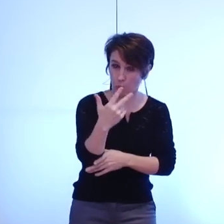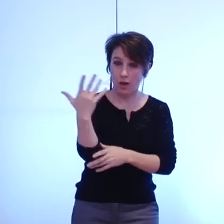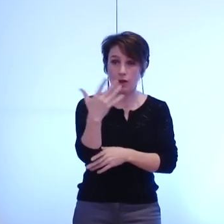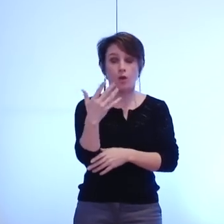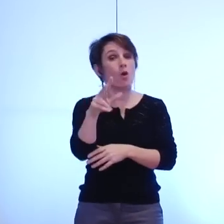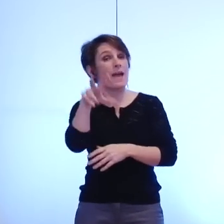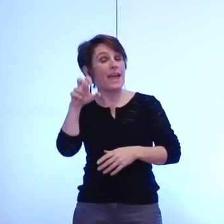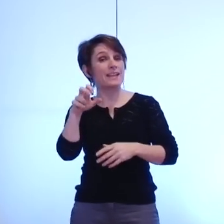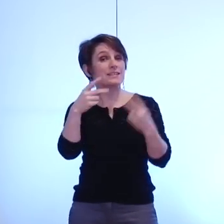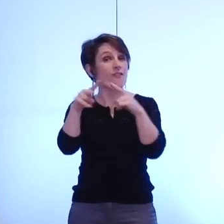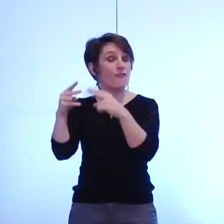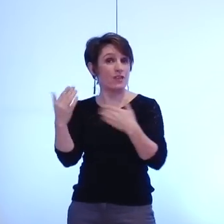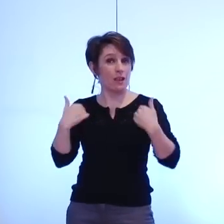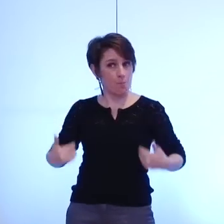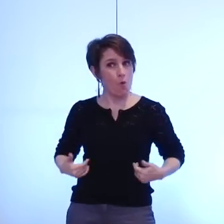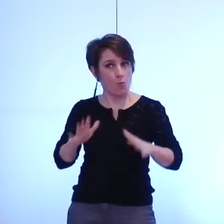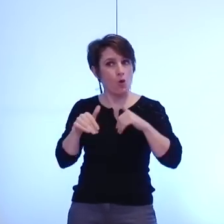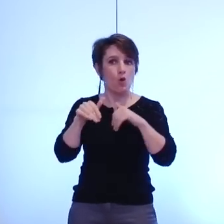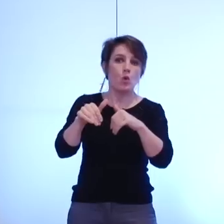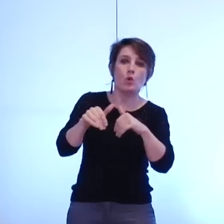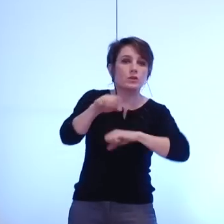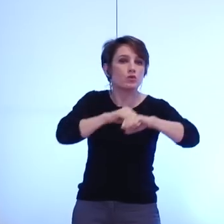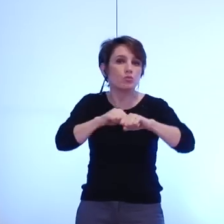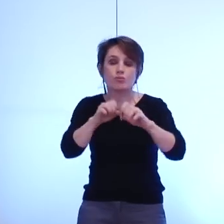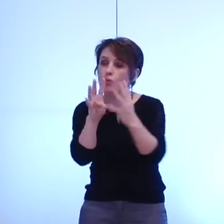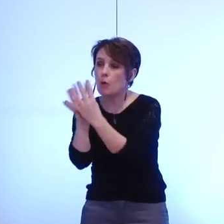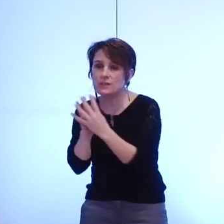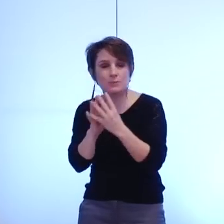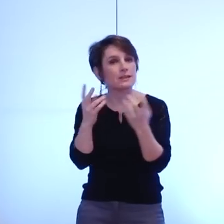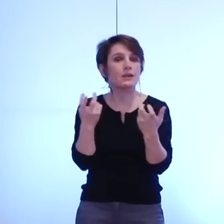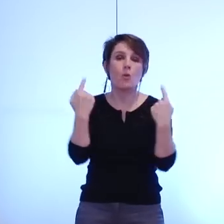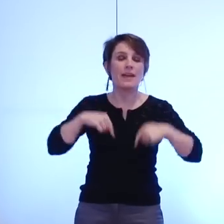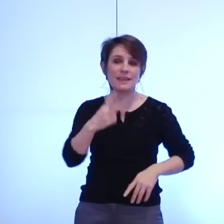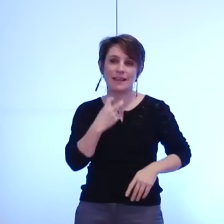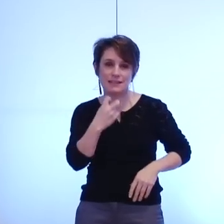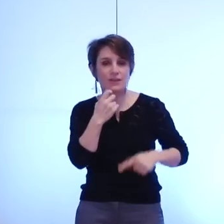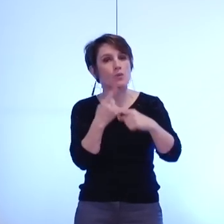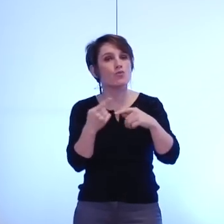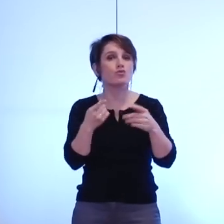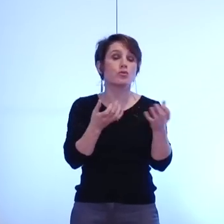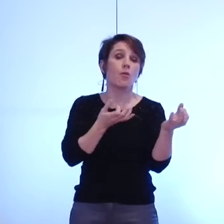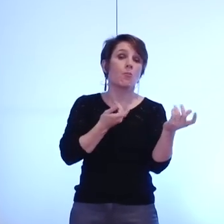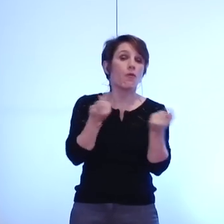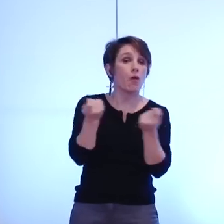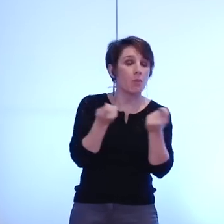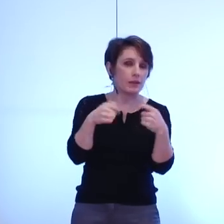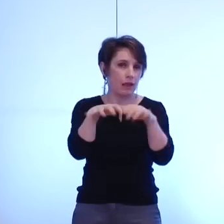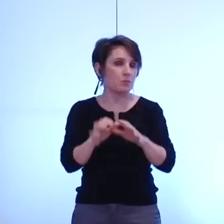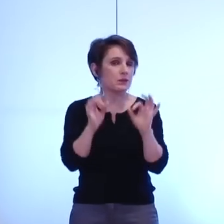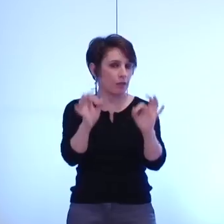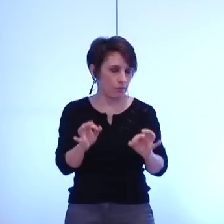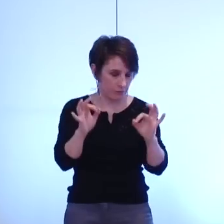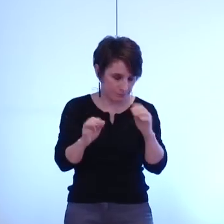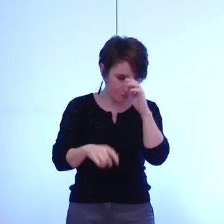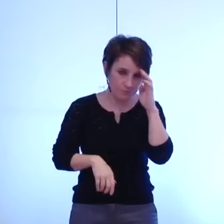membres conservent des attributions de proximité telles l'état civil et les formalités administratives article 4 les